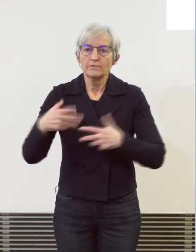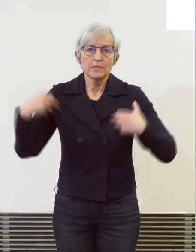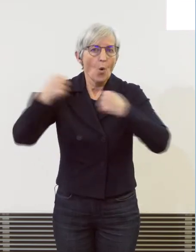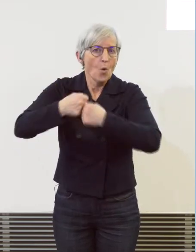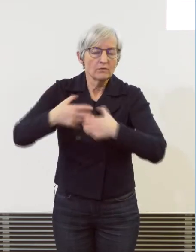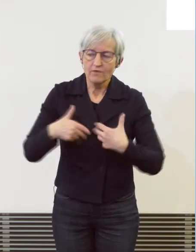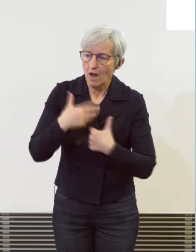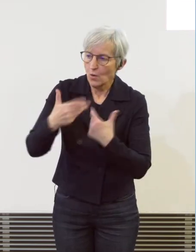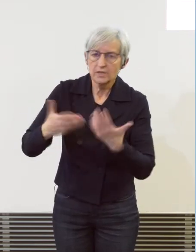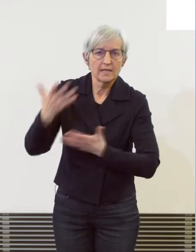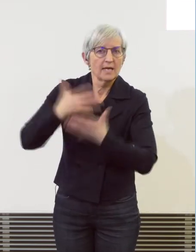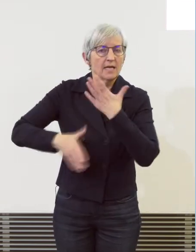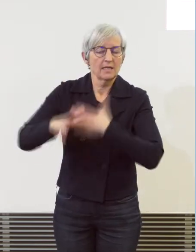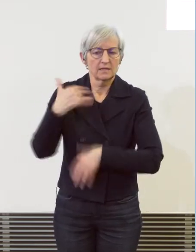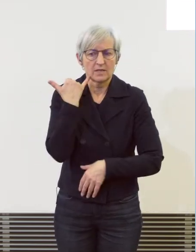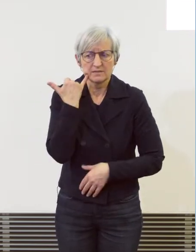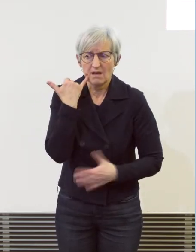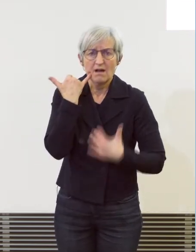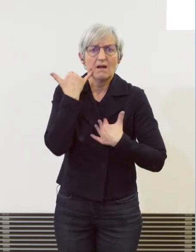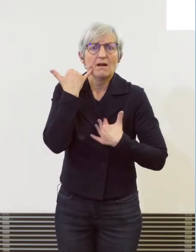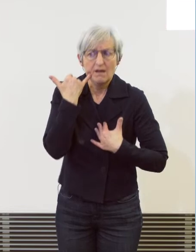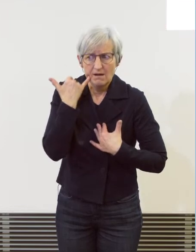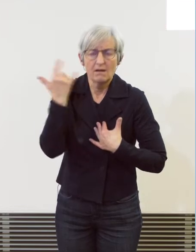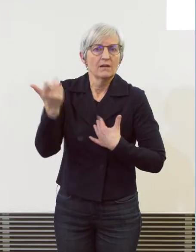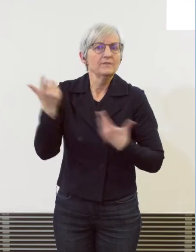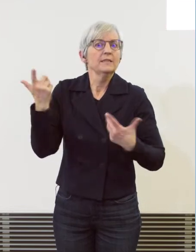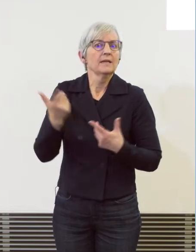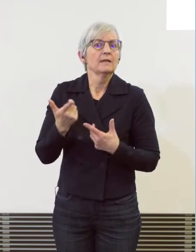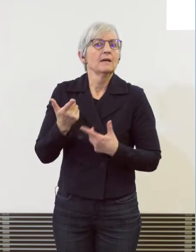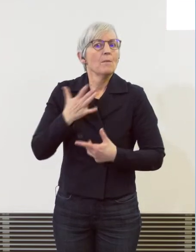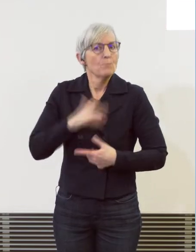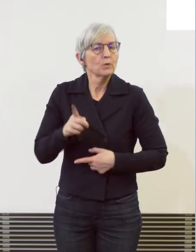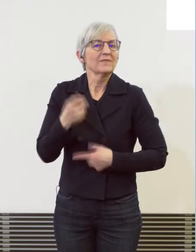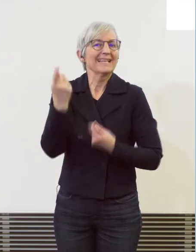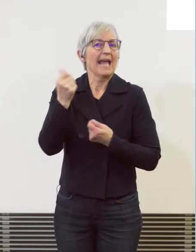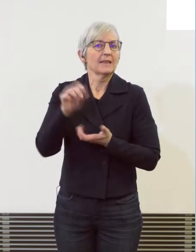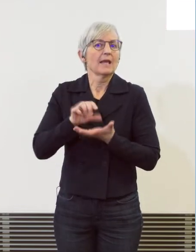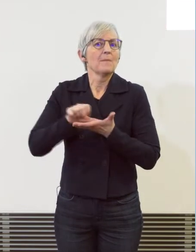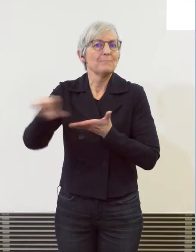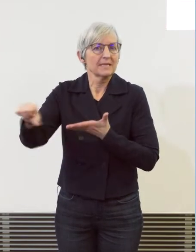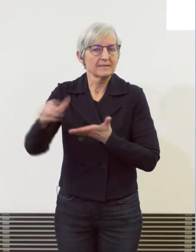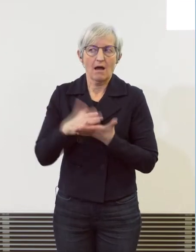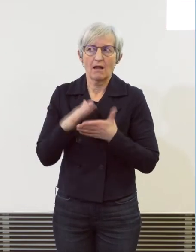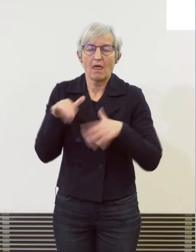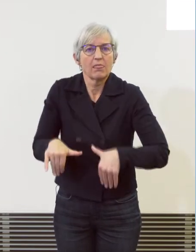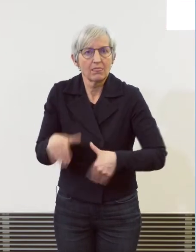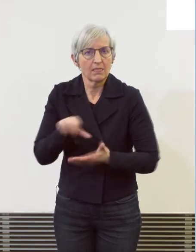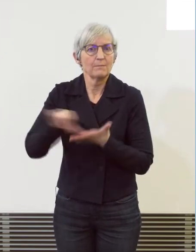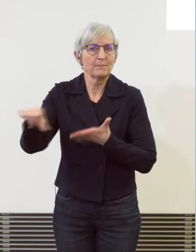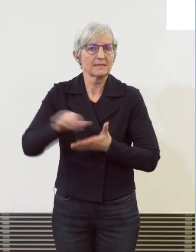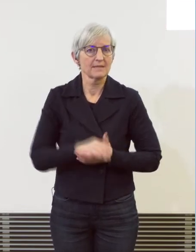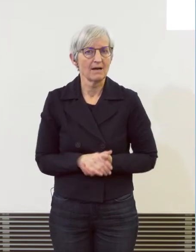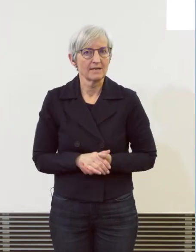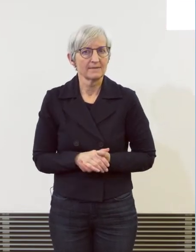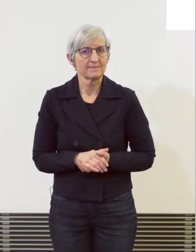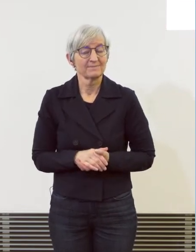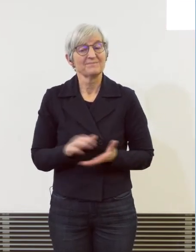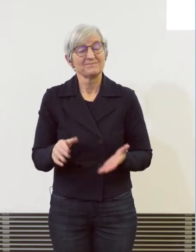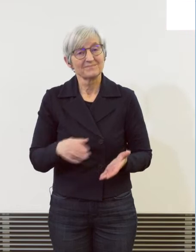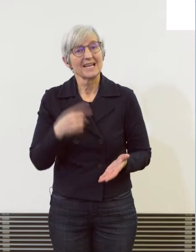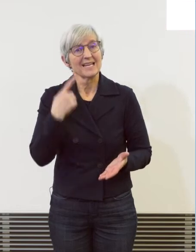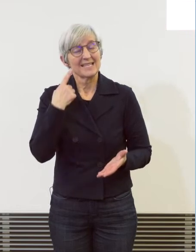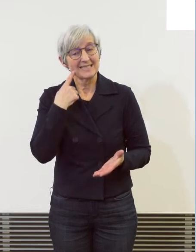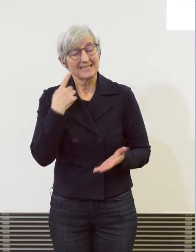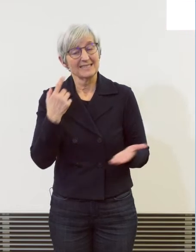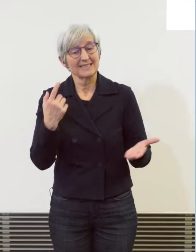Kautionierung etc. einzufordern. Diese Grafik zeigt leider, dass nicht nur die Versuche, sondern auch die vollendeten Telefonbetrüge im